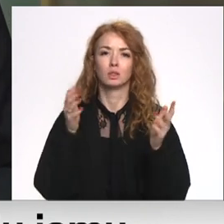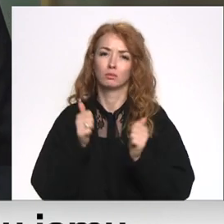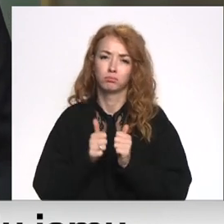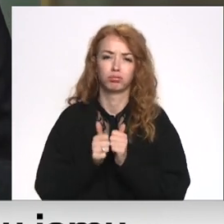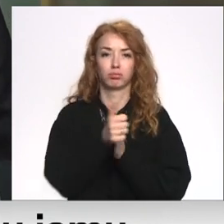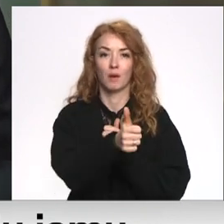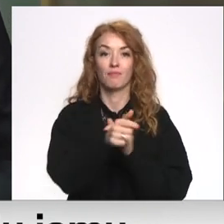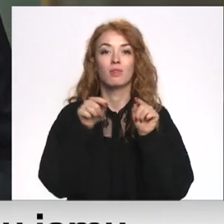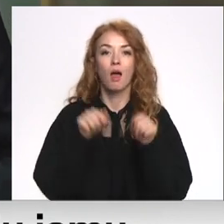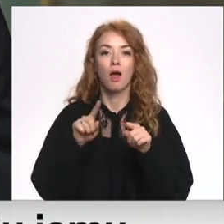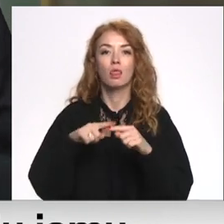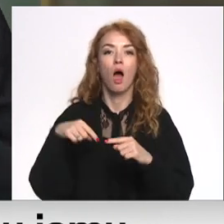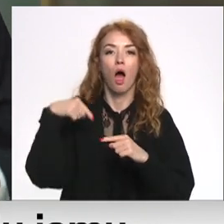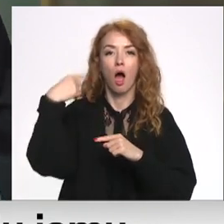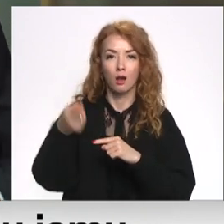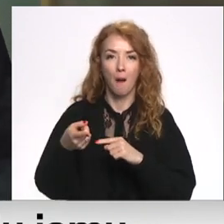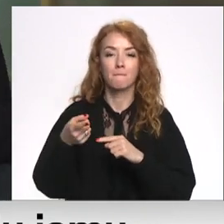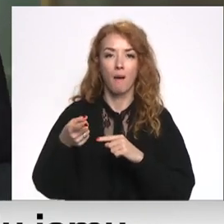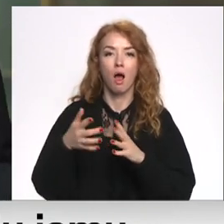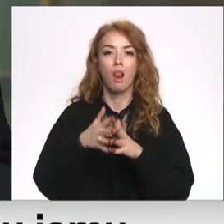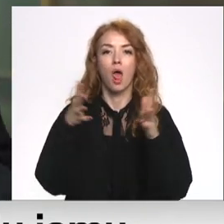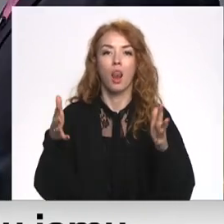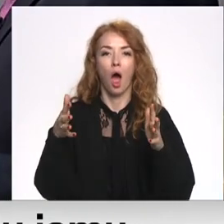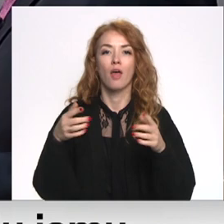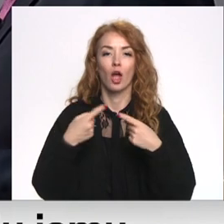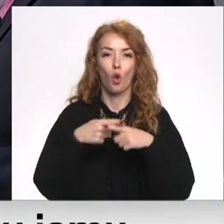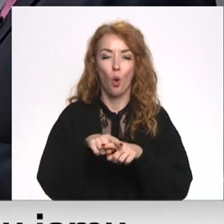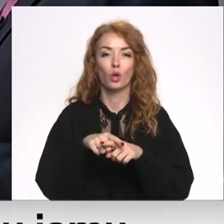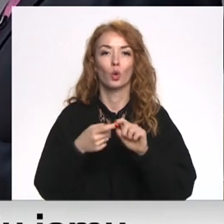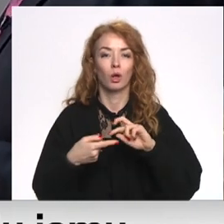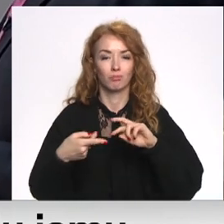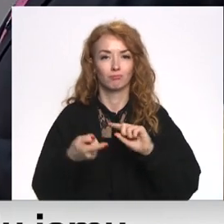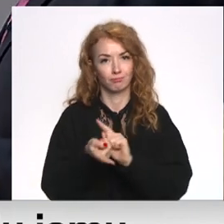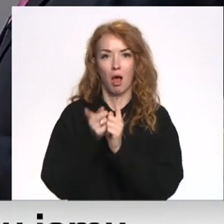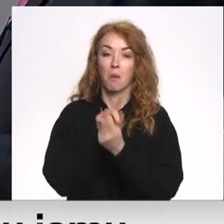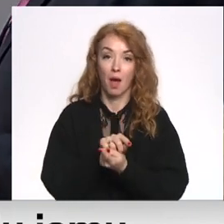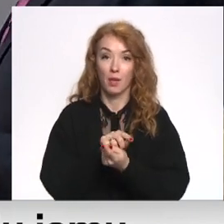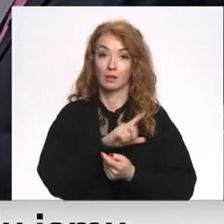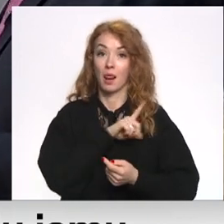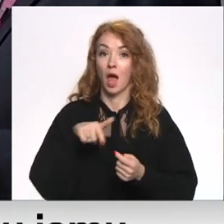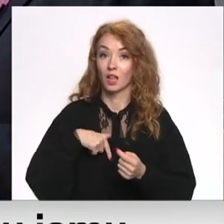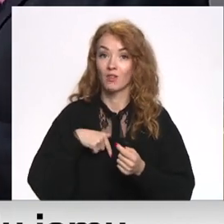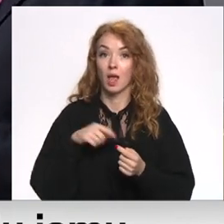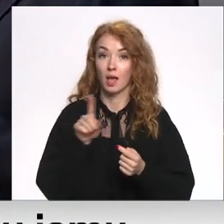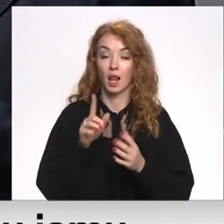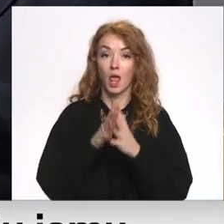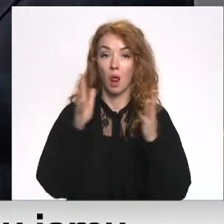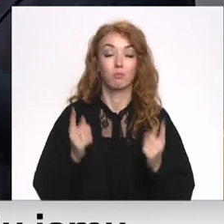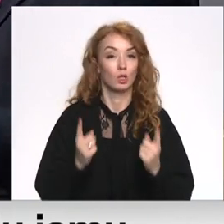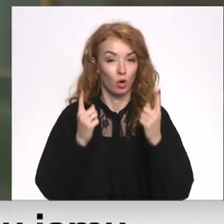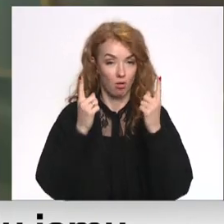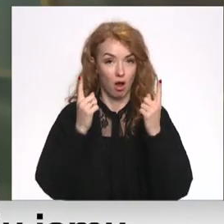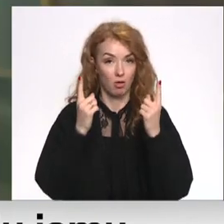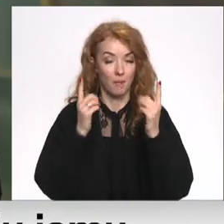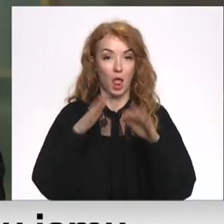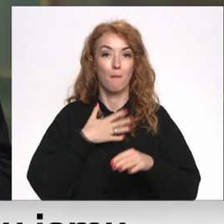jo skaidrs, ka tā ir nākamā lielā revolūcija tehnoloģijās. Un Latvijas lielā prioritāte, protams, ir tas, lai